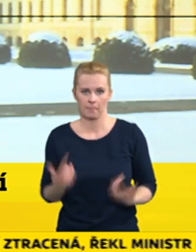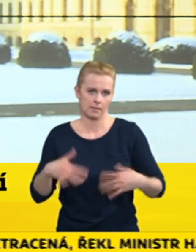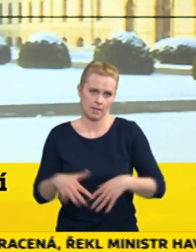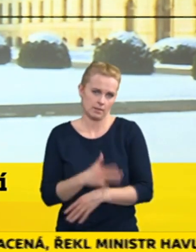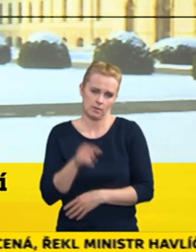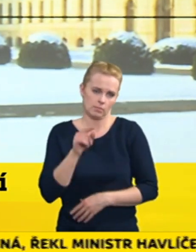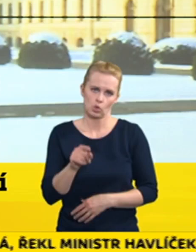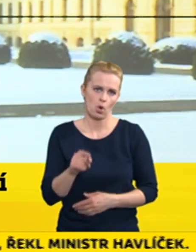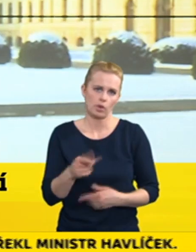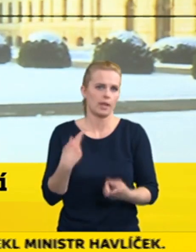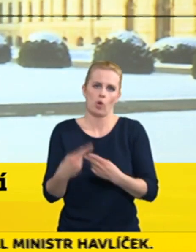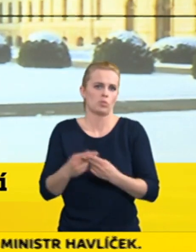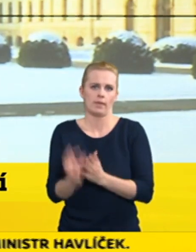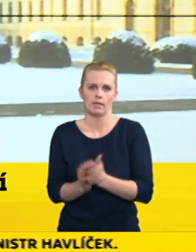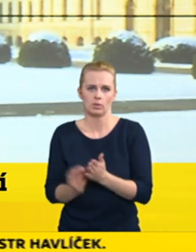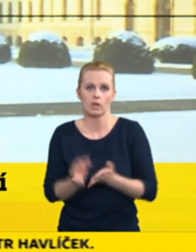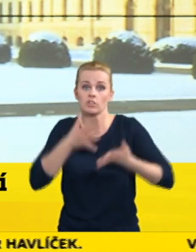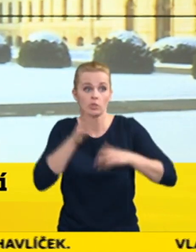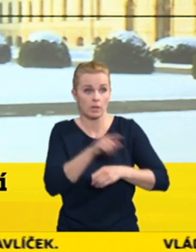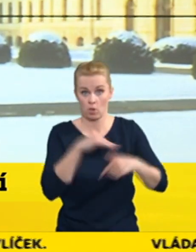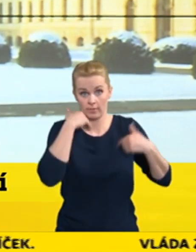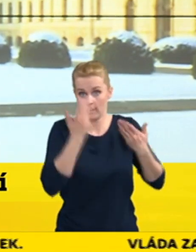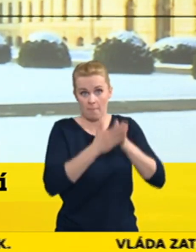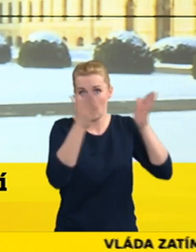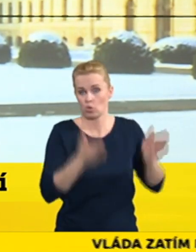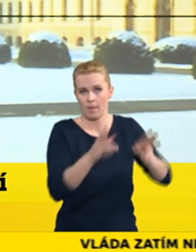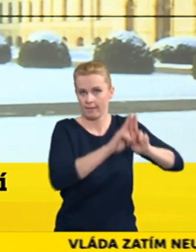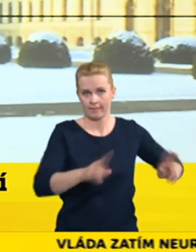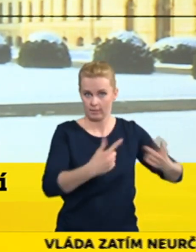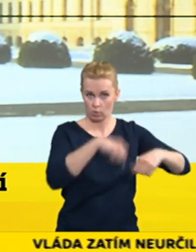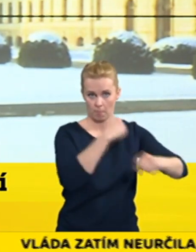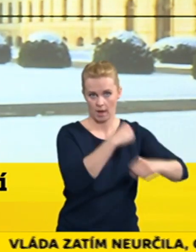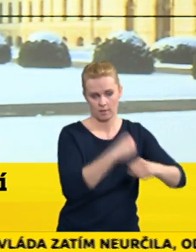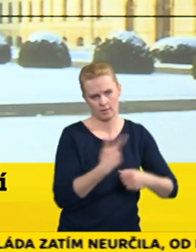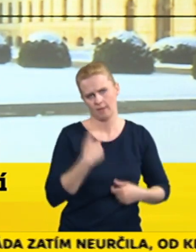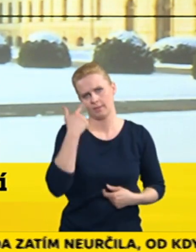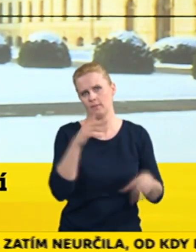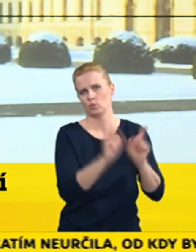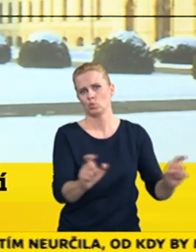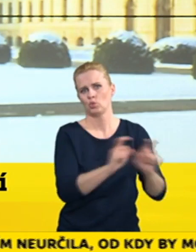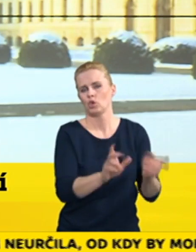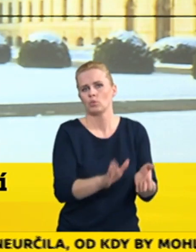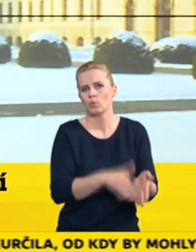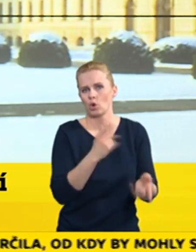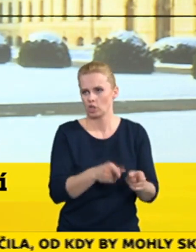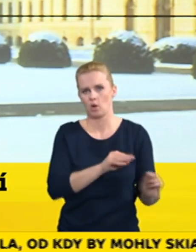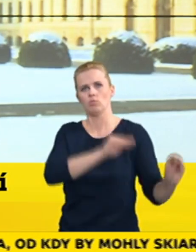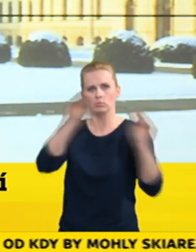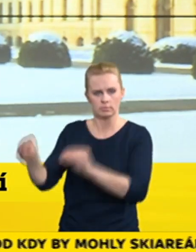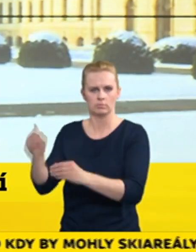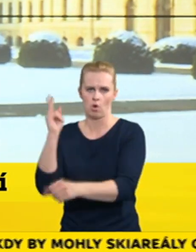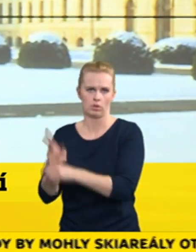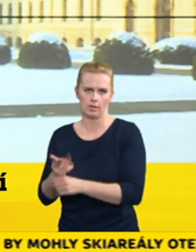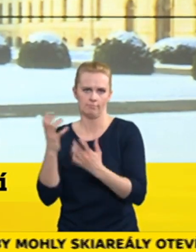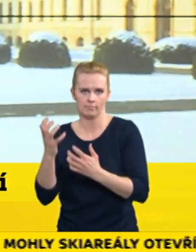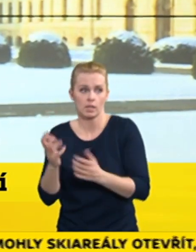chvíli, protože jestli, že nemá doma klid na práci, tak nevidím důvod, proč by měl tuto práci vykonávat do hotelu. On tam by měl